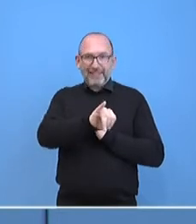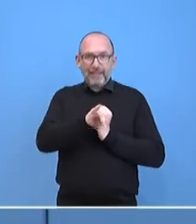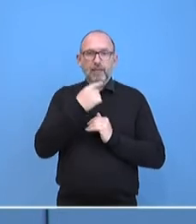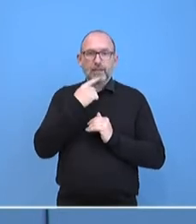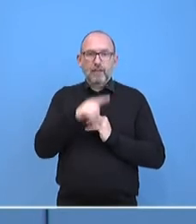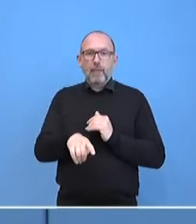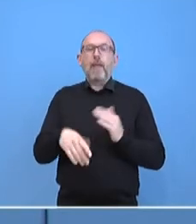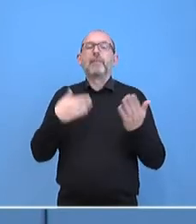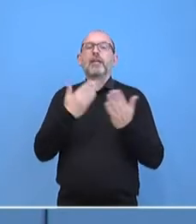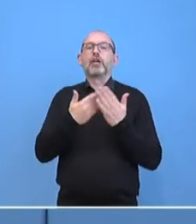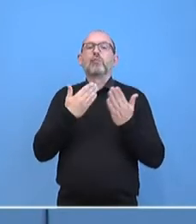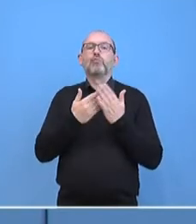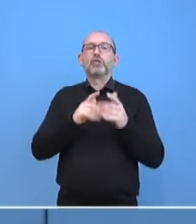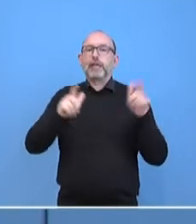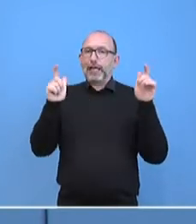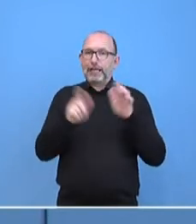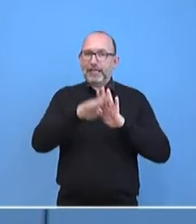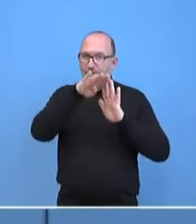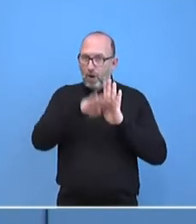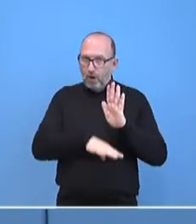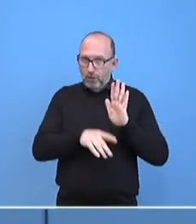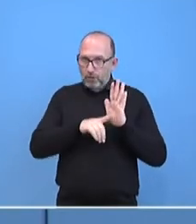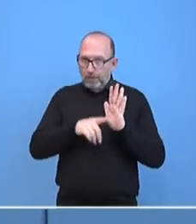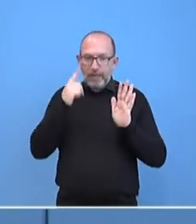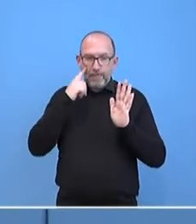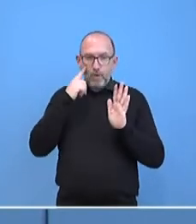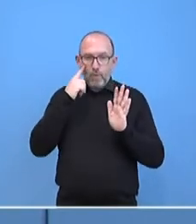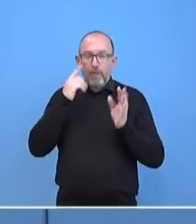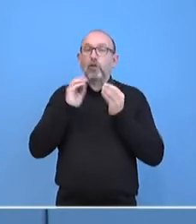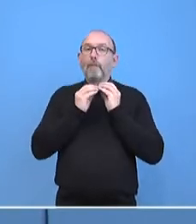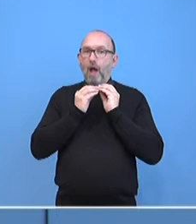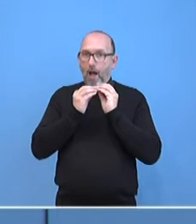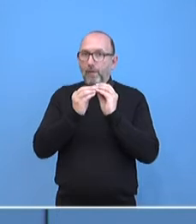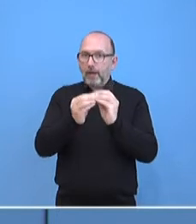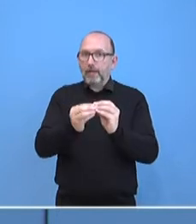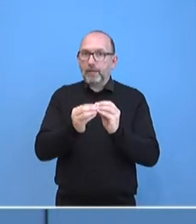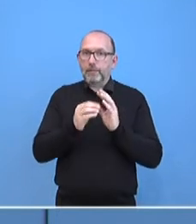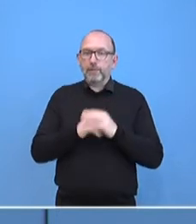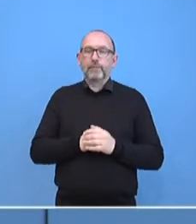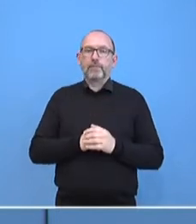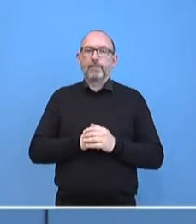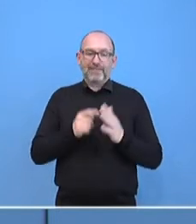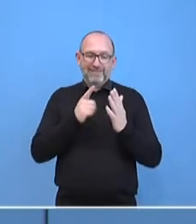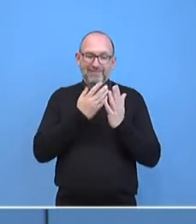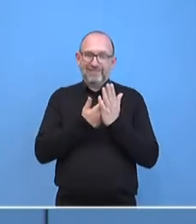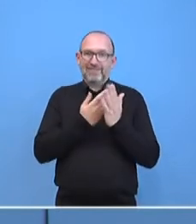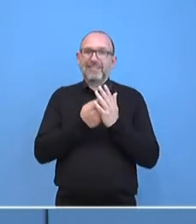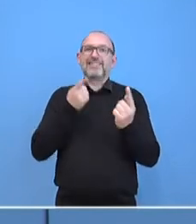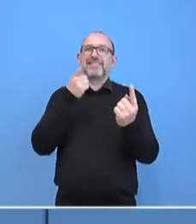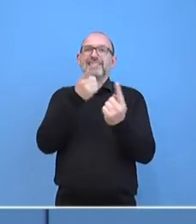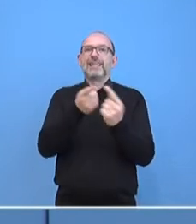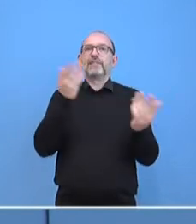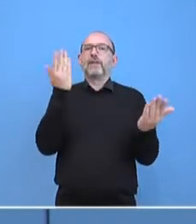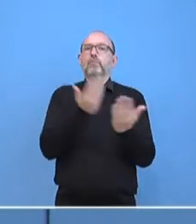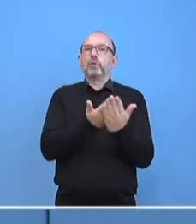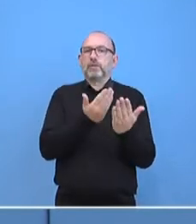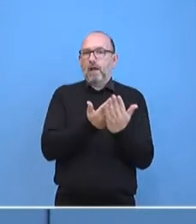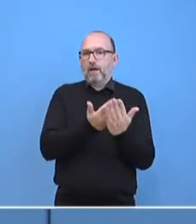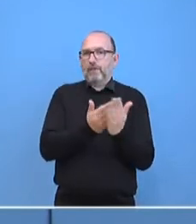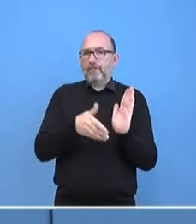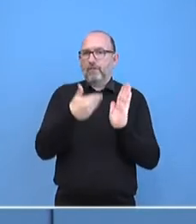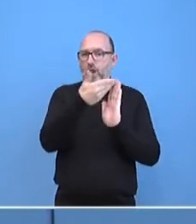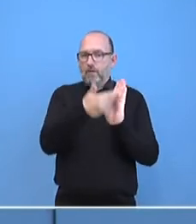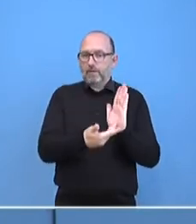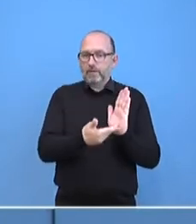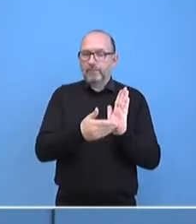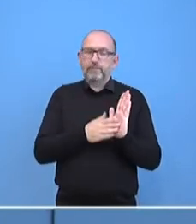Musterquarantäne-Verordnung, die jetzt noch in der Erarbeitung ist, hat ja das Ziel, es ist eine Musterquarantäne-Verordnung. Das